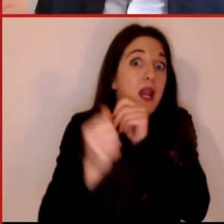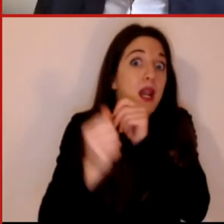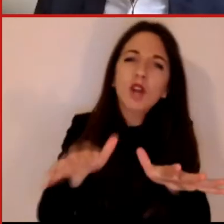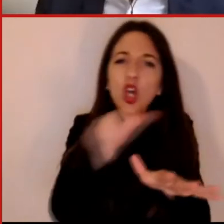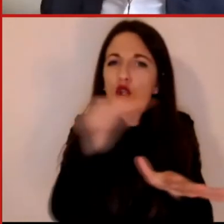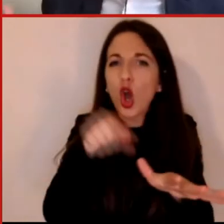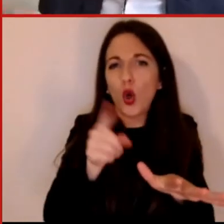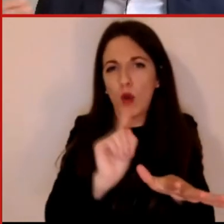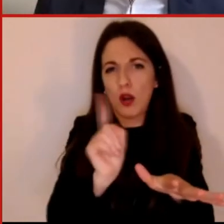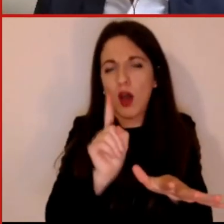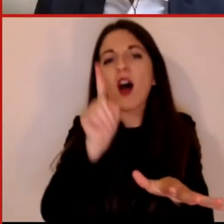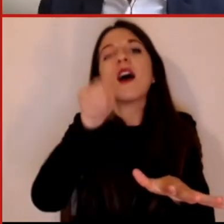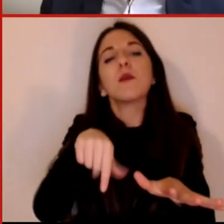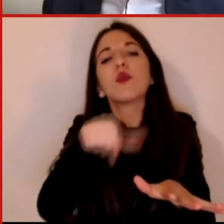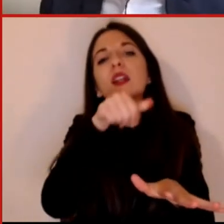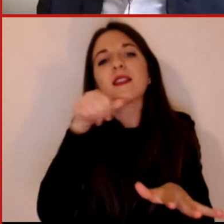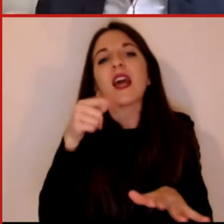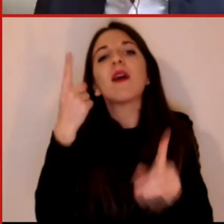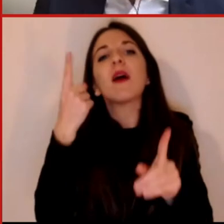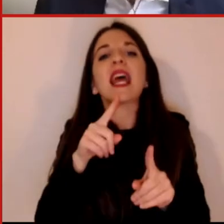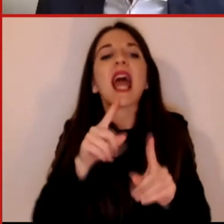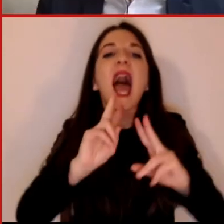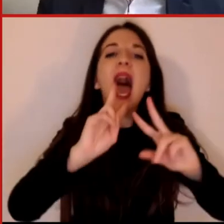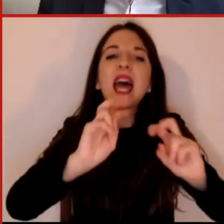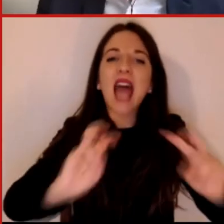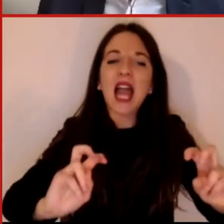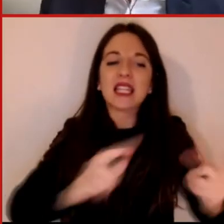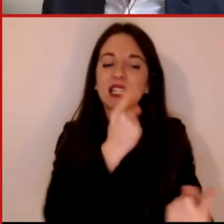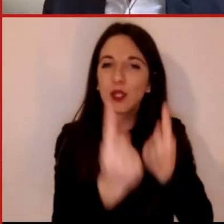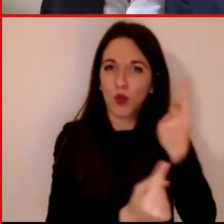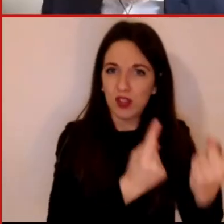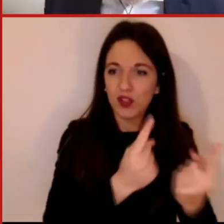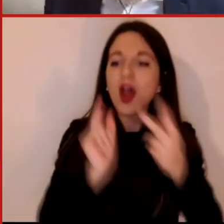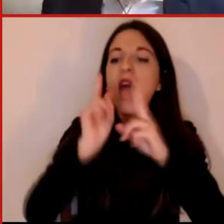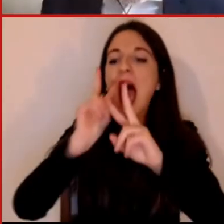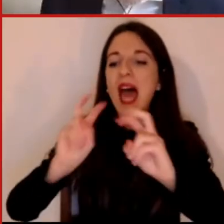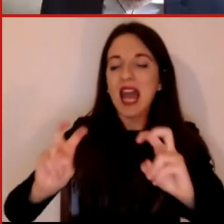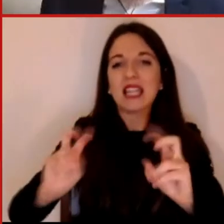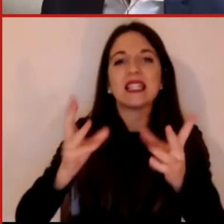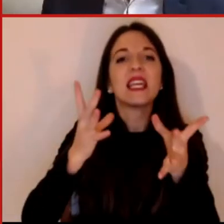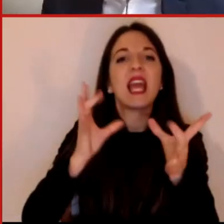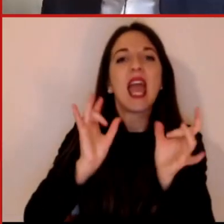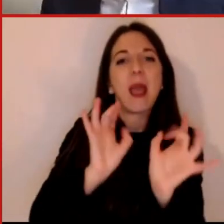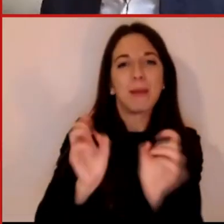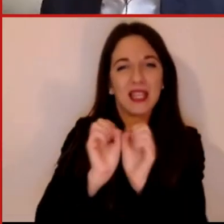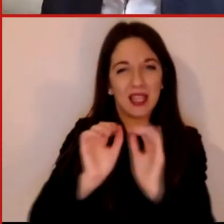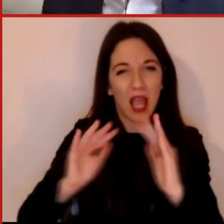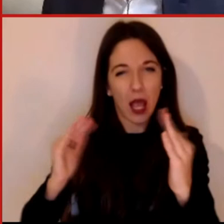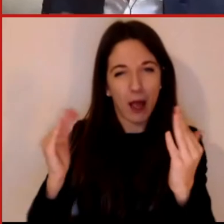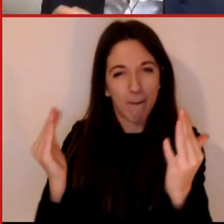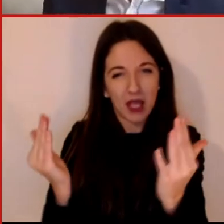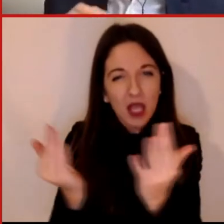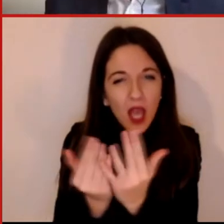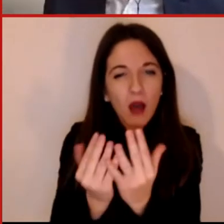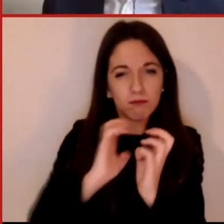situazionali, analisi epidemiologiche, scenari e pianificazione, cercherò adesso in pochi minuti di chiarire un po' quali sono queste differenze,